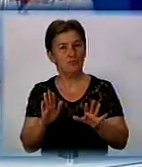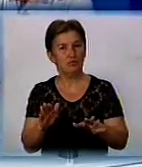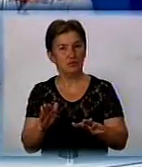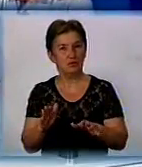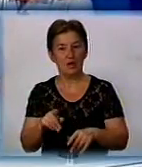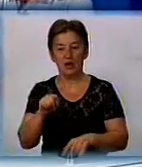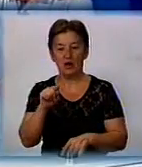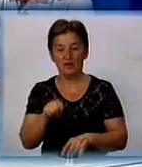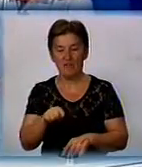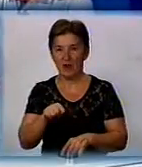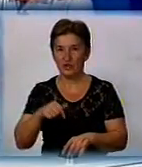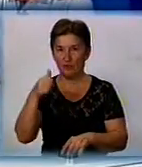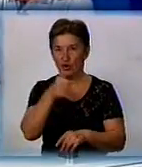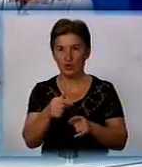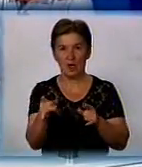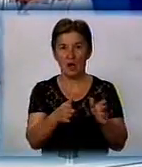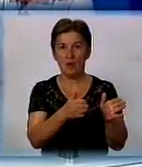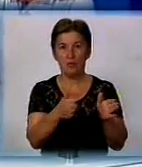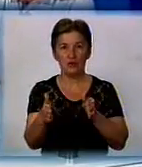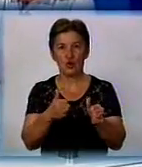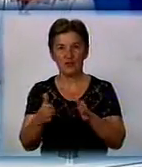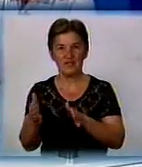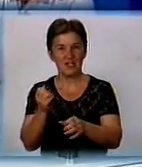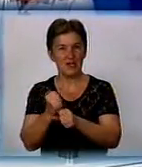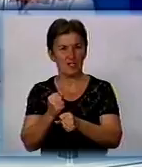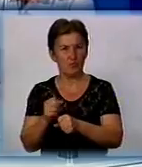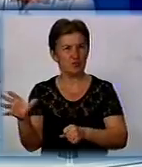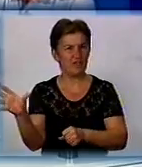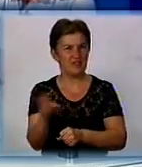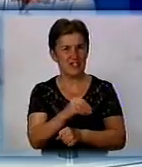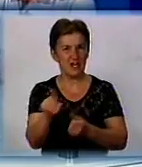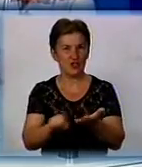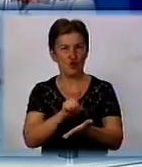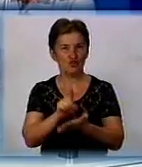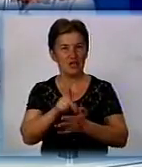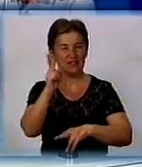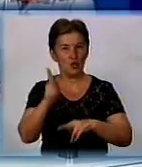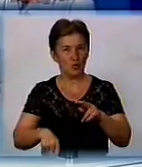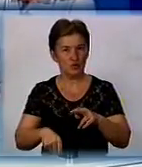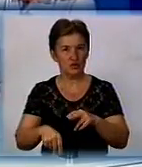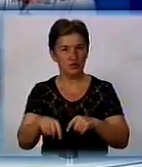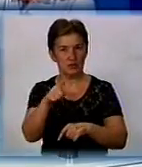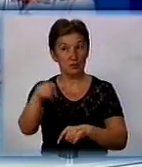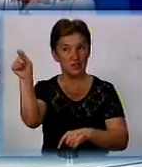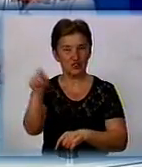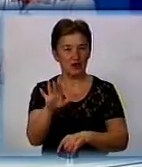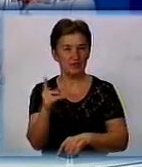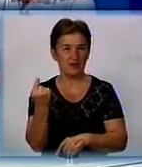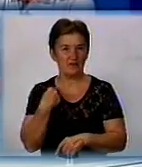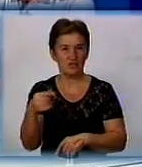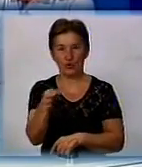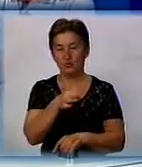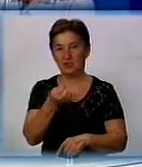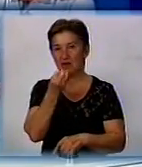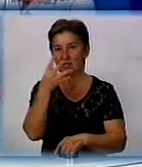В цьому року підготовительні роботи всі повинні закінчитися. Я, ще раз кажу, направляюсь в Кировоградську область, я знаю дуже